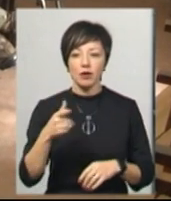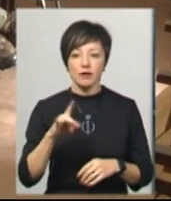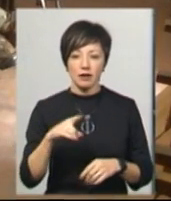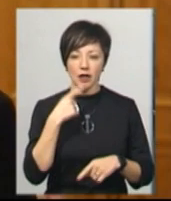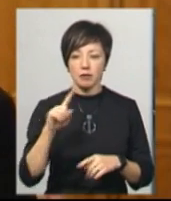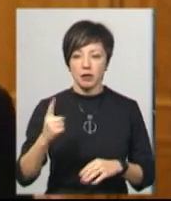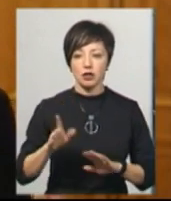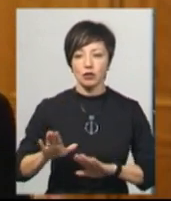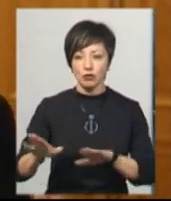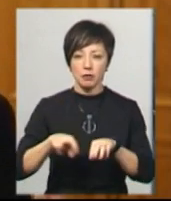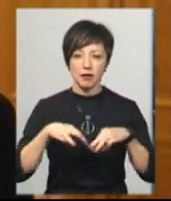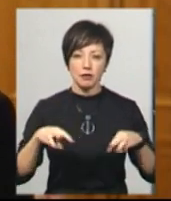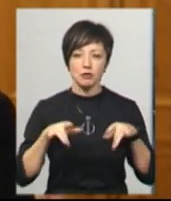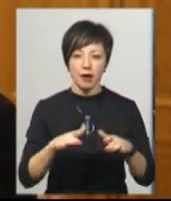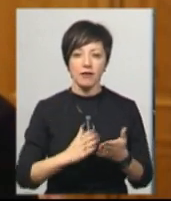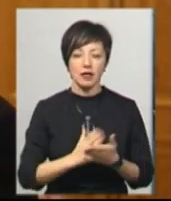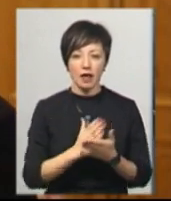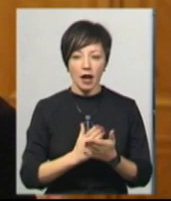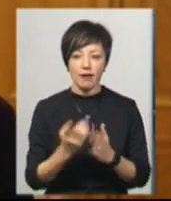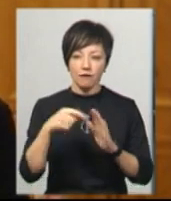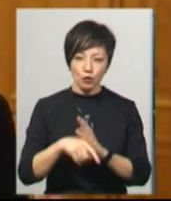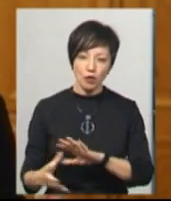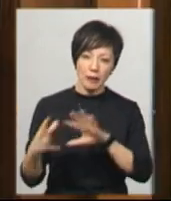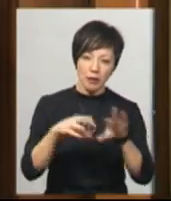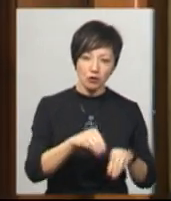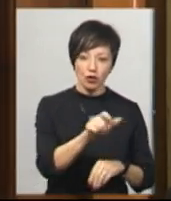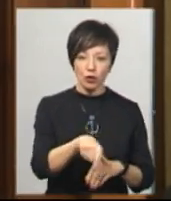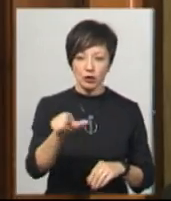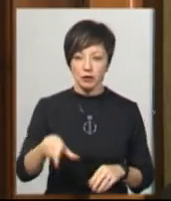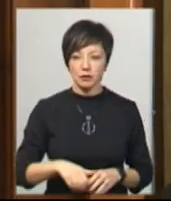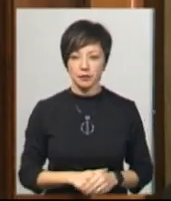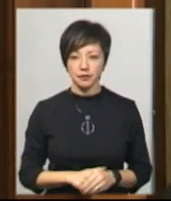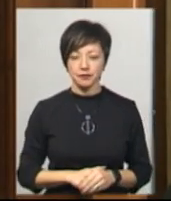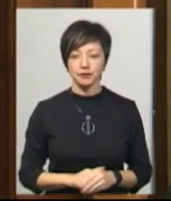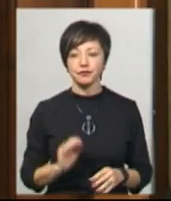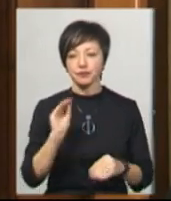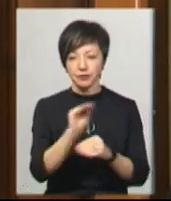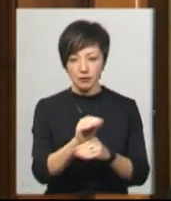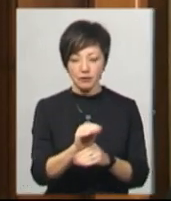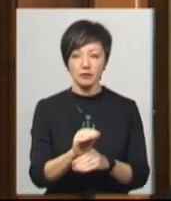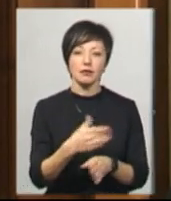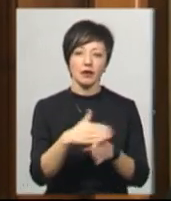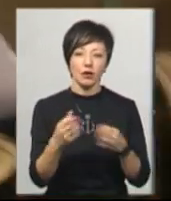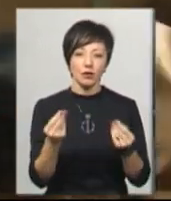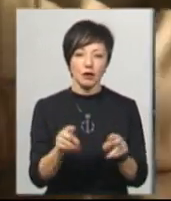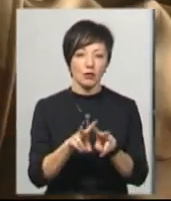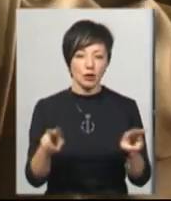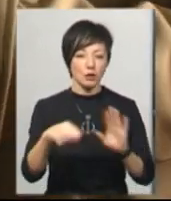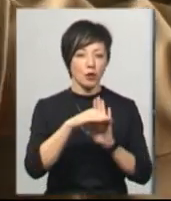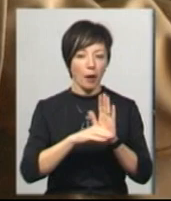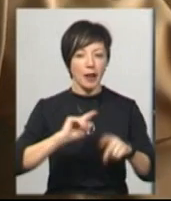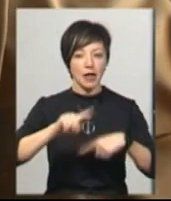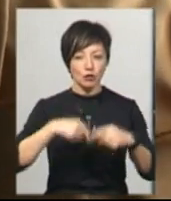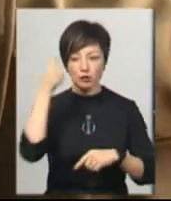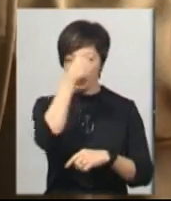перший заступник міністра у справах ветеранів та внутрішньопереміщених осіб Антон Колумбет. І додає, виділення коштів на подібну програму на